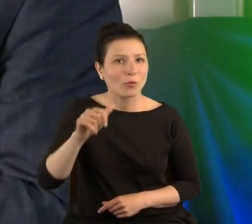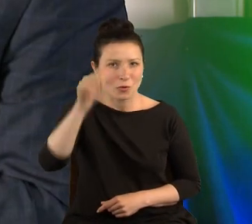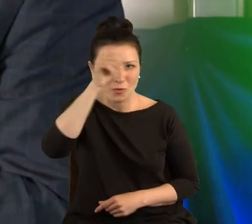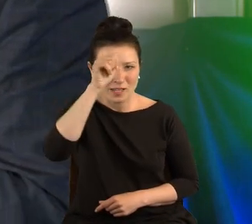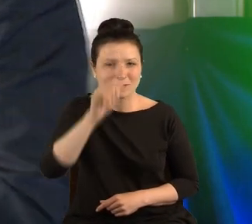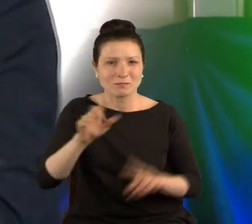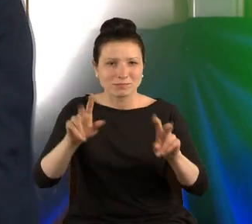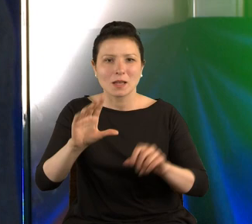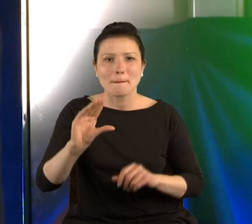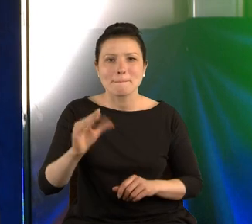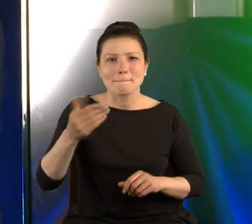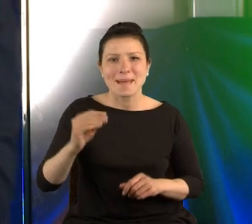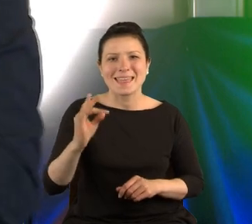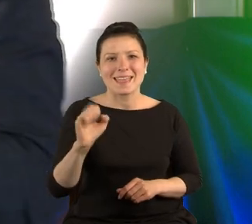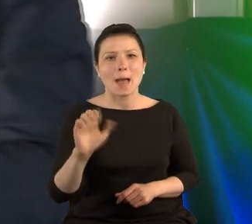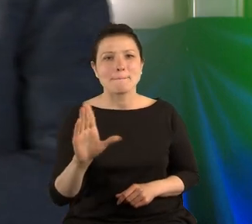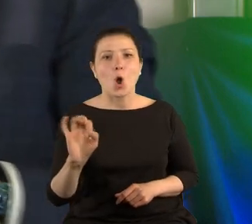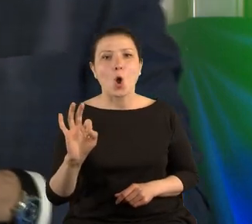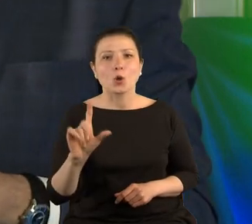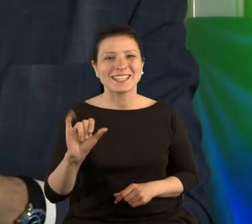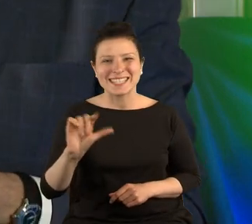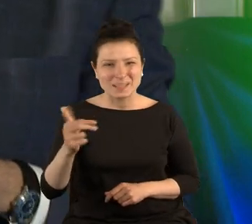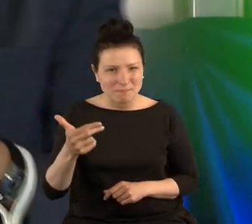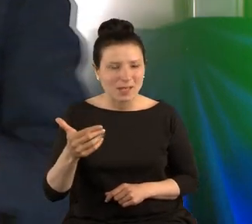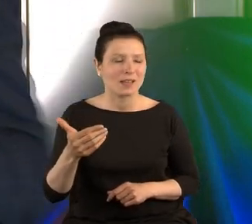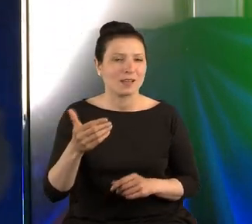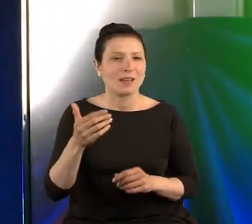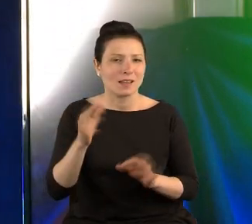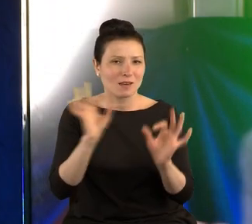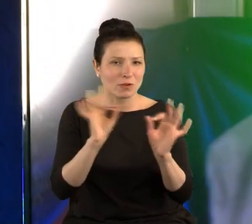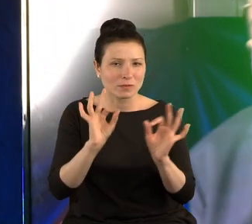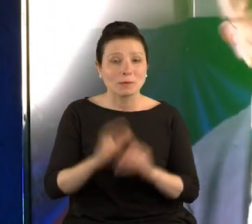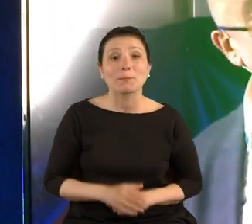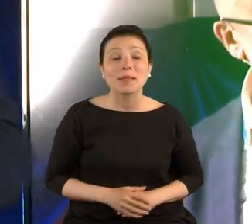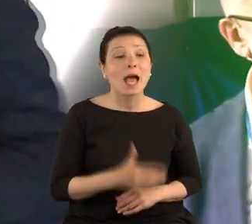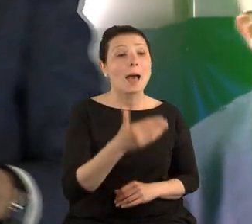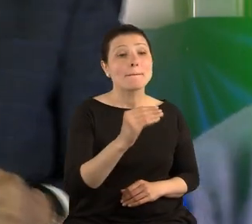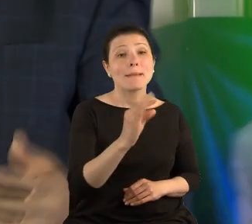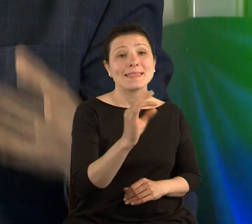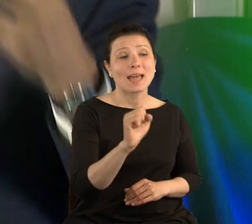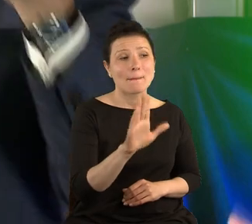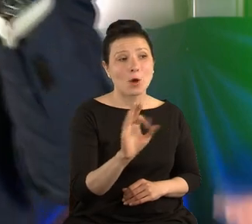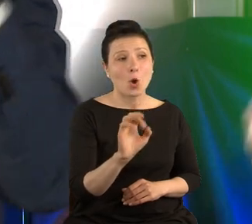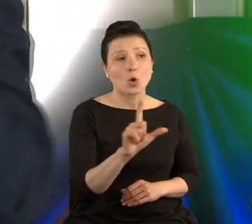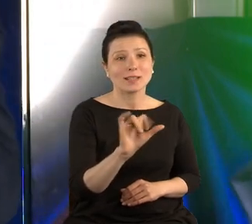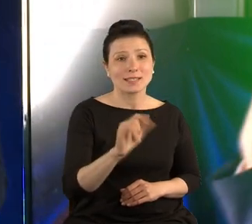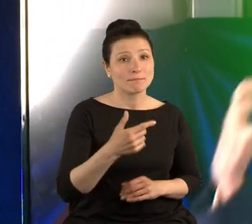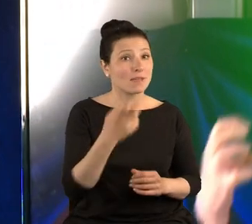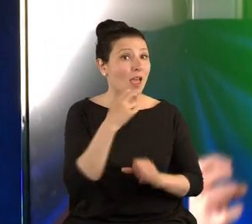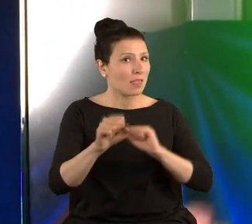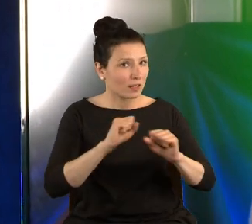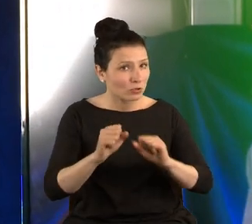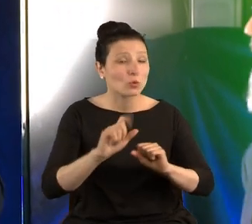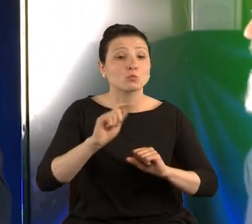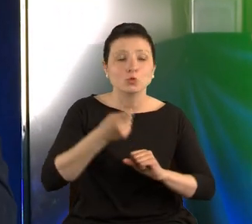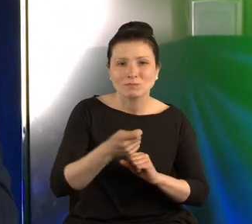informacyjnym. metabolizmem energetycznym nazwał fakt, że każdy organizm żywy